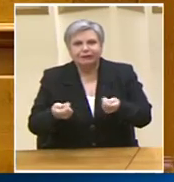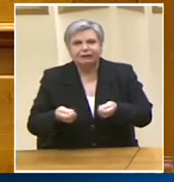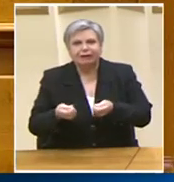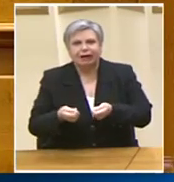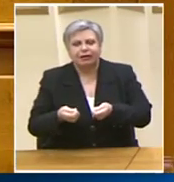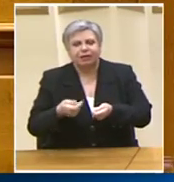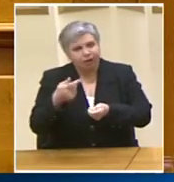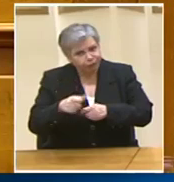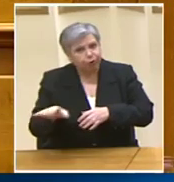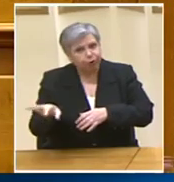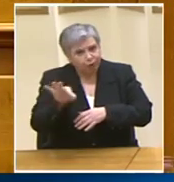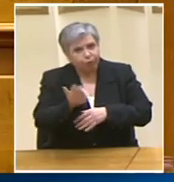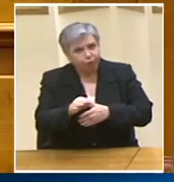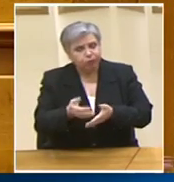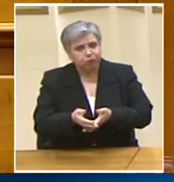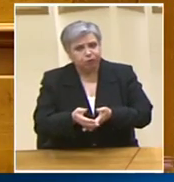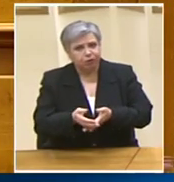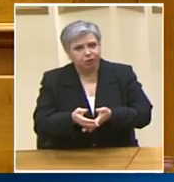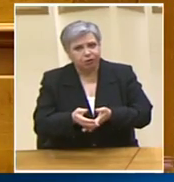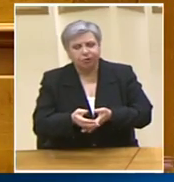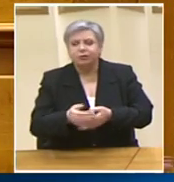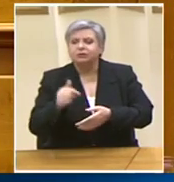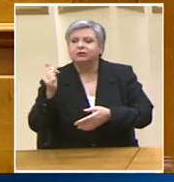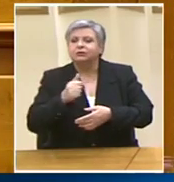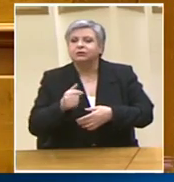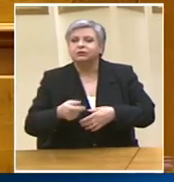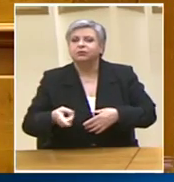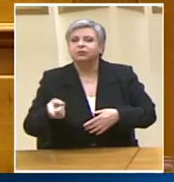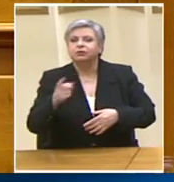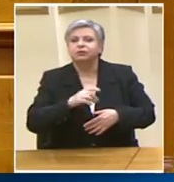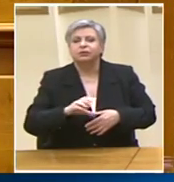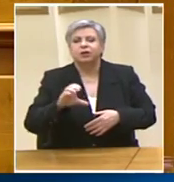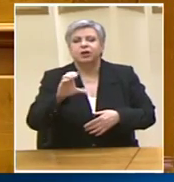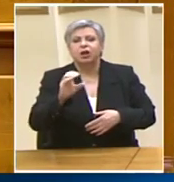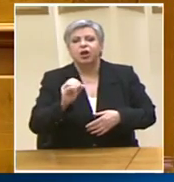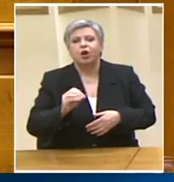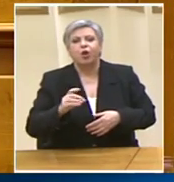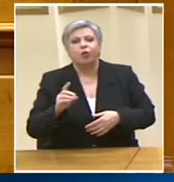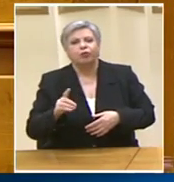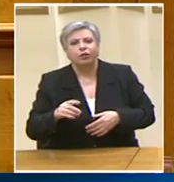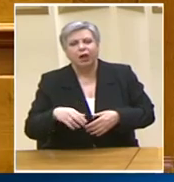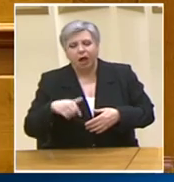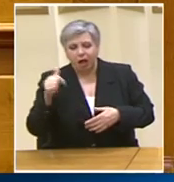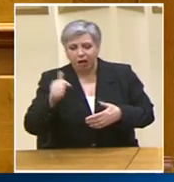Ο αρχηγός σας δεν μας έλεγε Ότι ήταν ο νεότερος Πολιτικός κρατούμενος